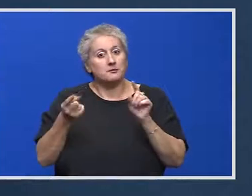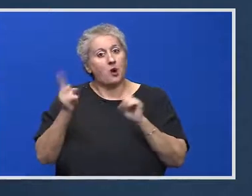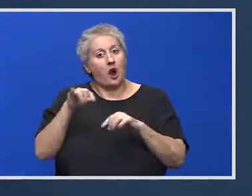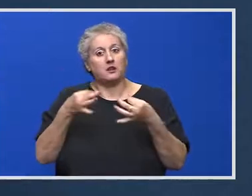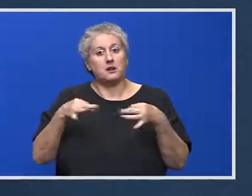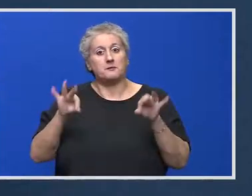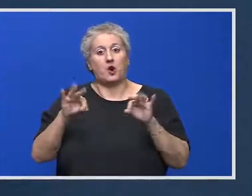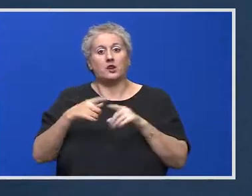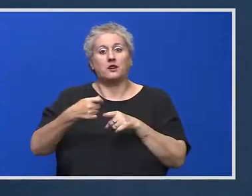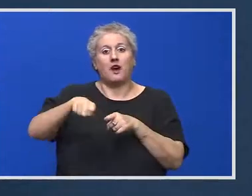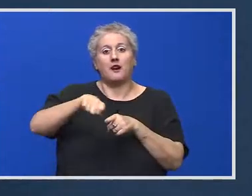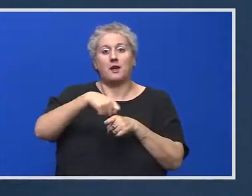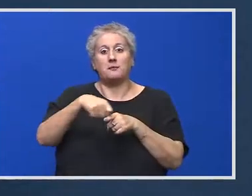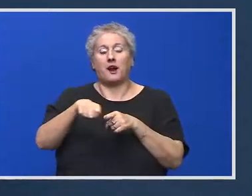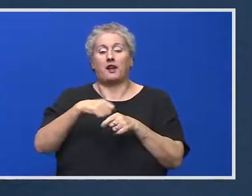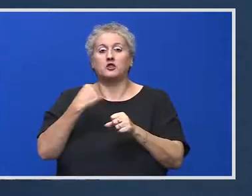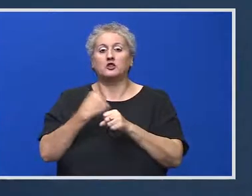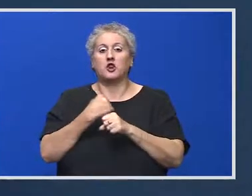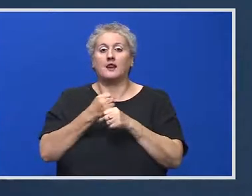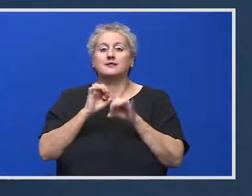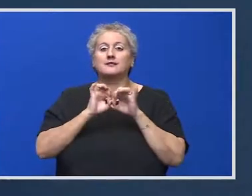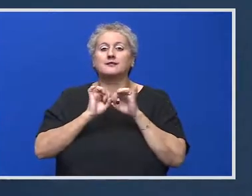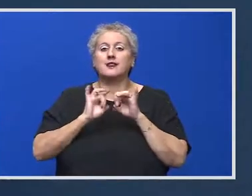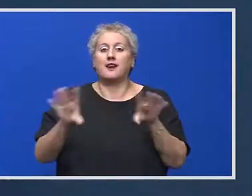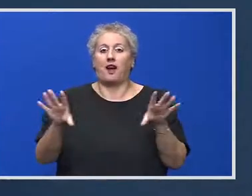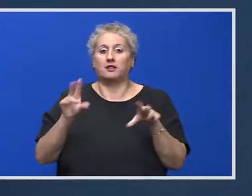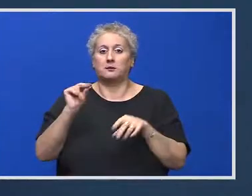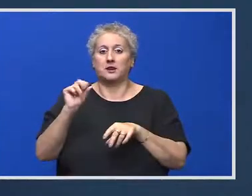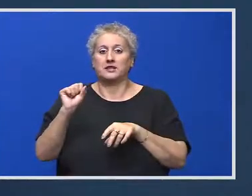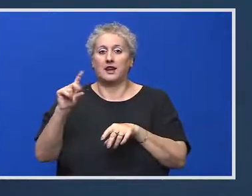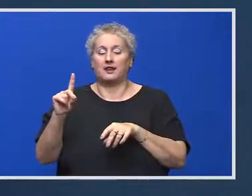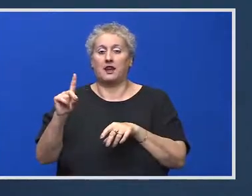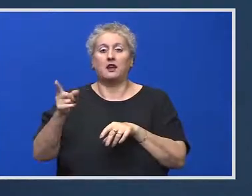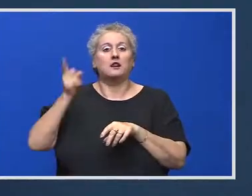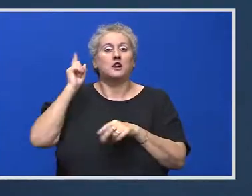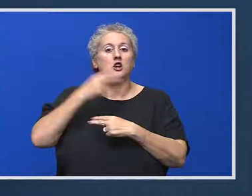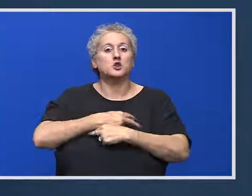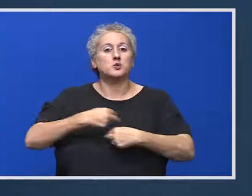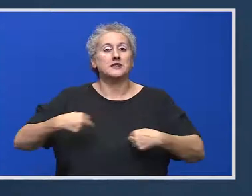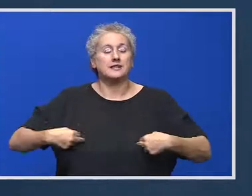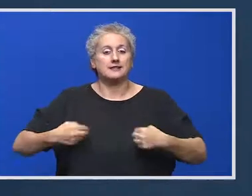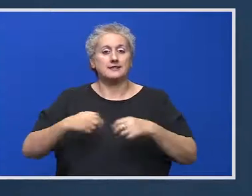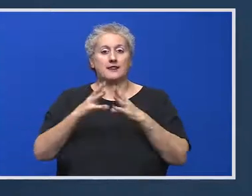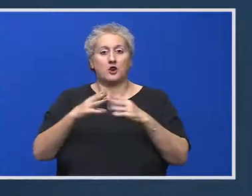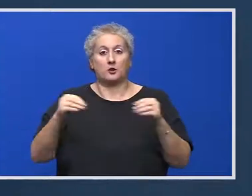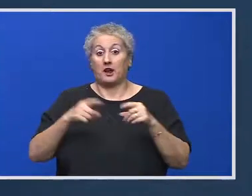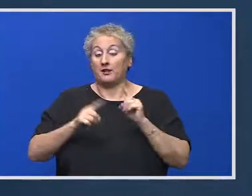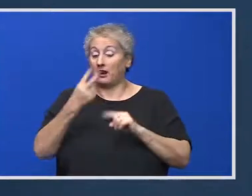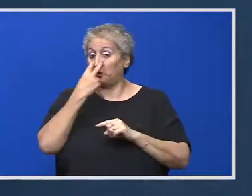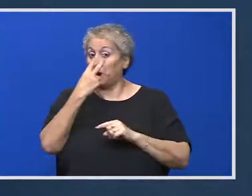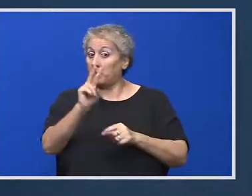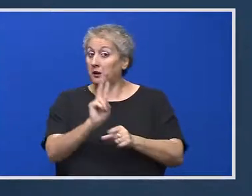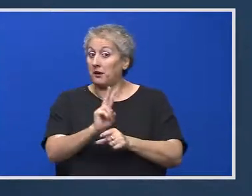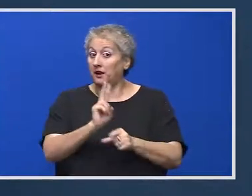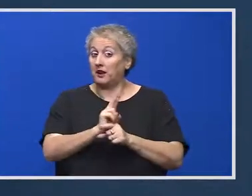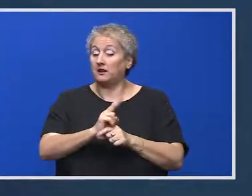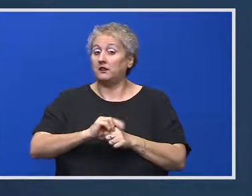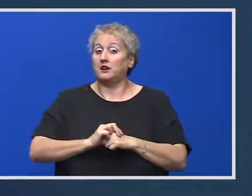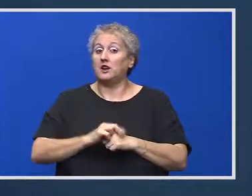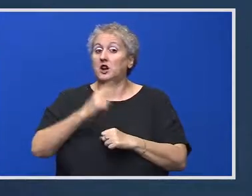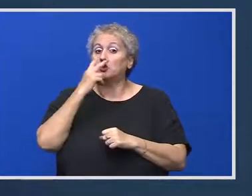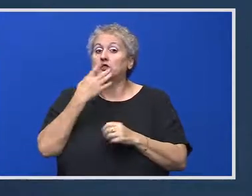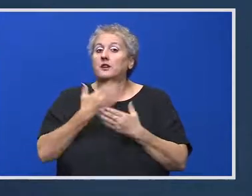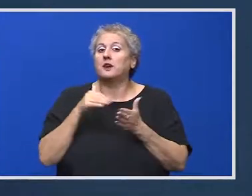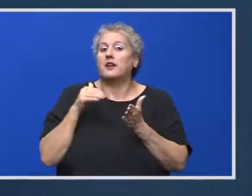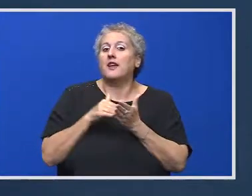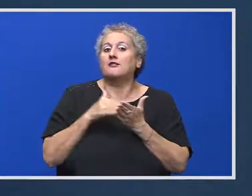mod de a repara ceea ce a stricat PSD în justiție în ultimii ani de zile. Dar dacă nu ne uităm atent și nu vedem ce facem,